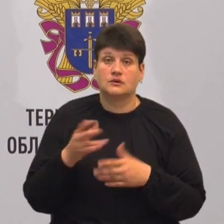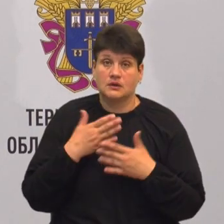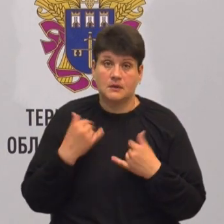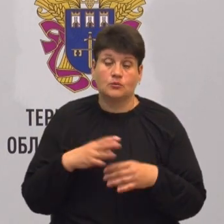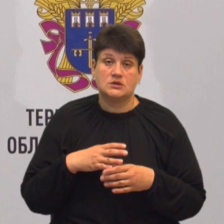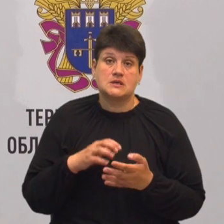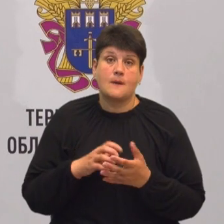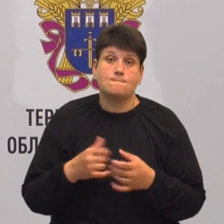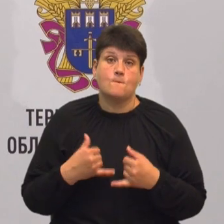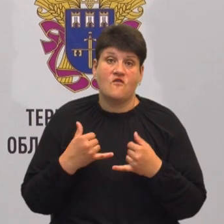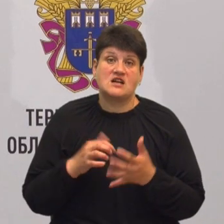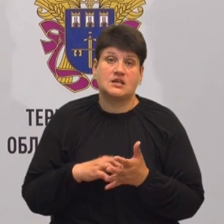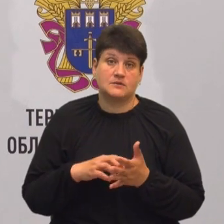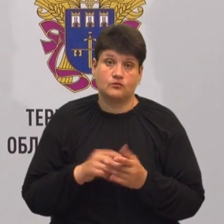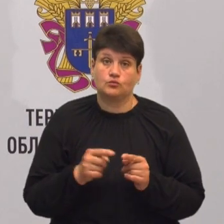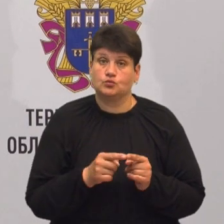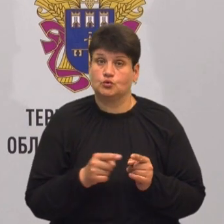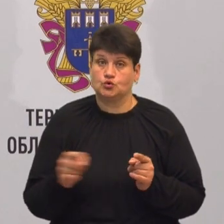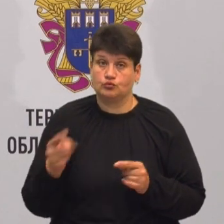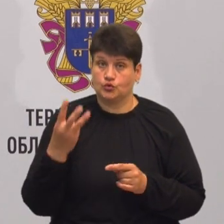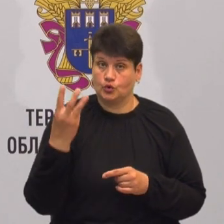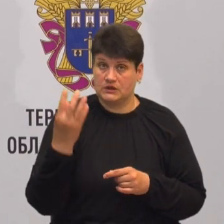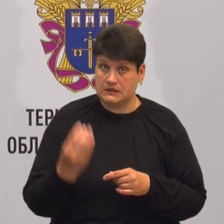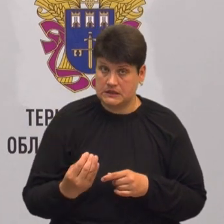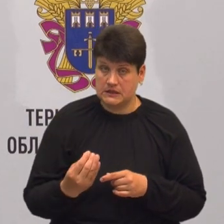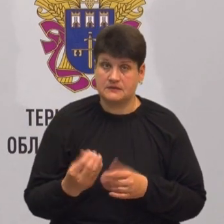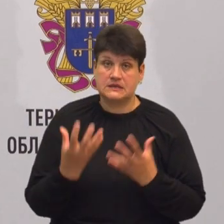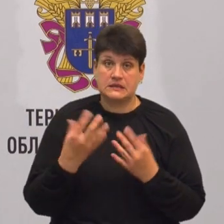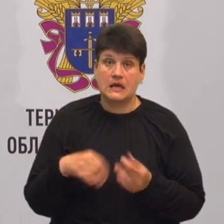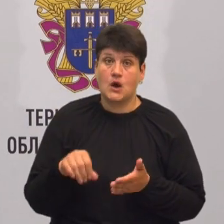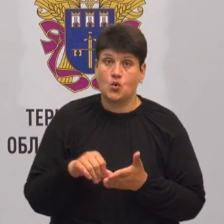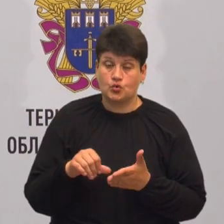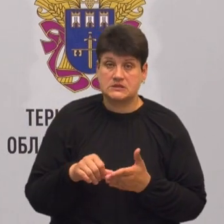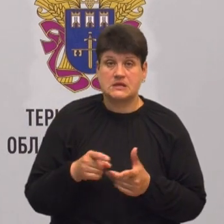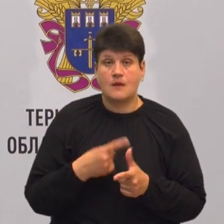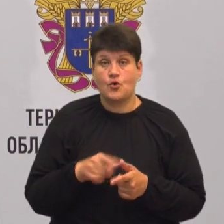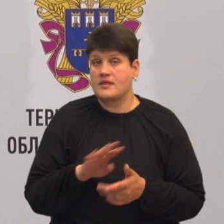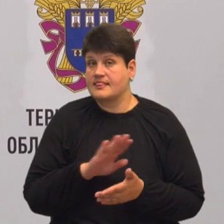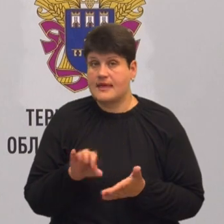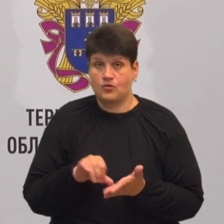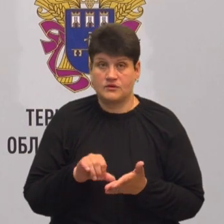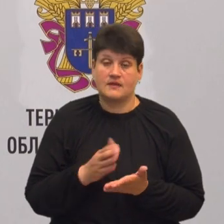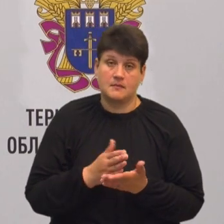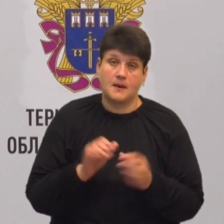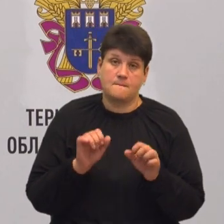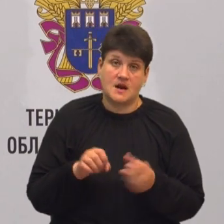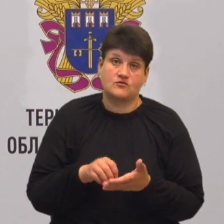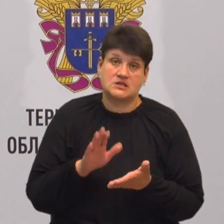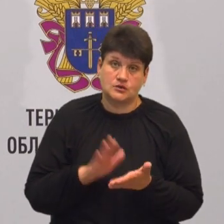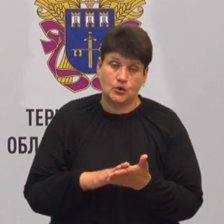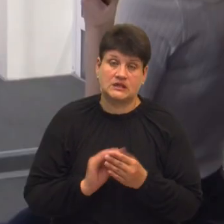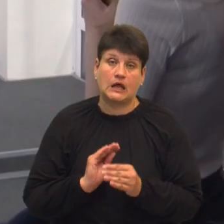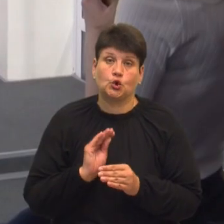причин. Тому впродовж трьох днів з дня участі або не участі в тестуванні вони мали право зареєструватися на